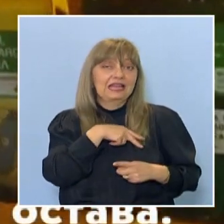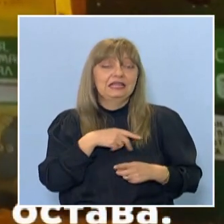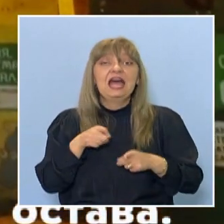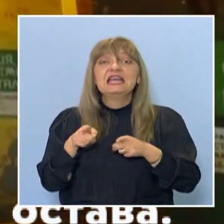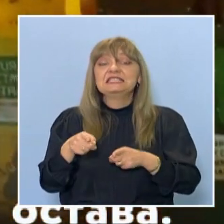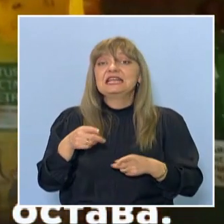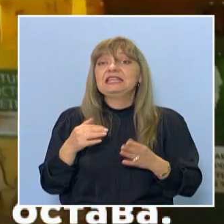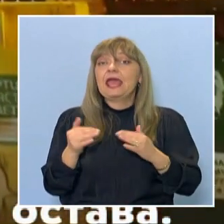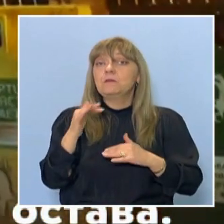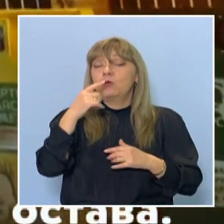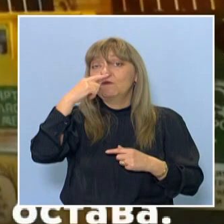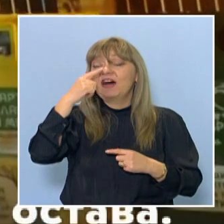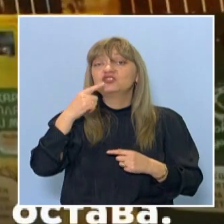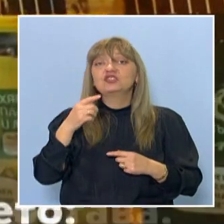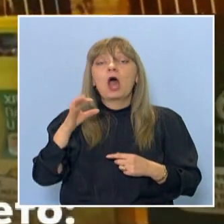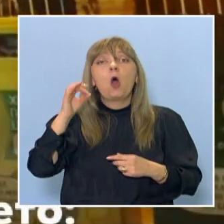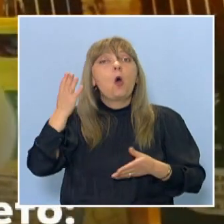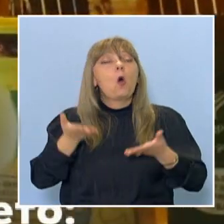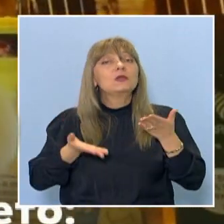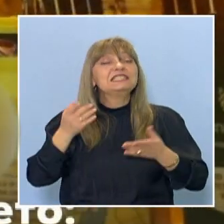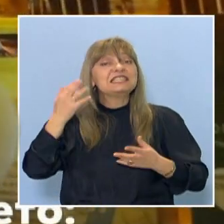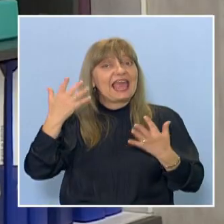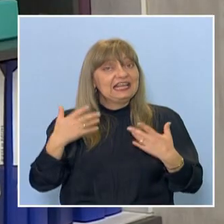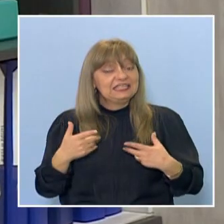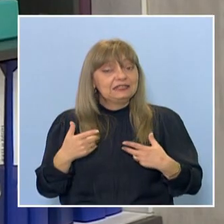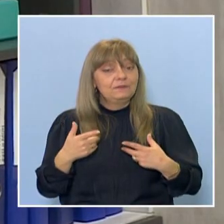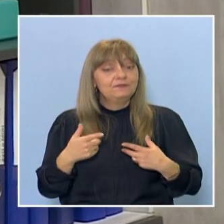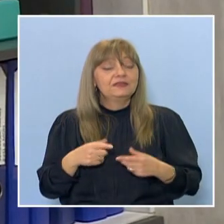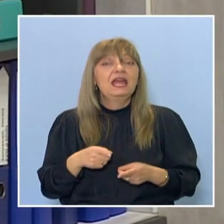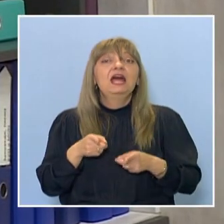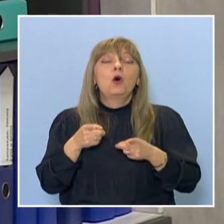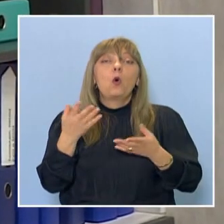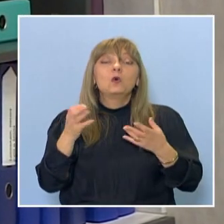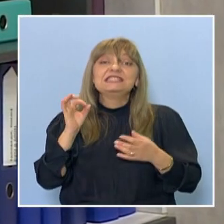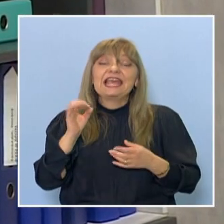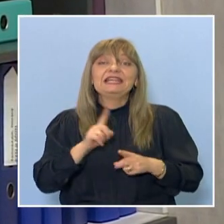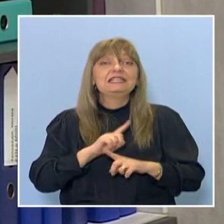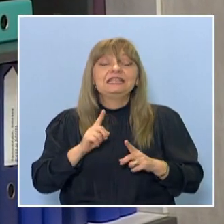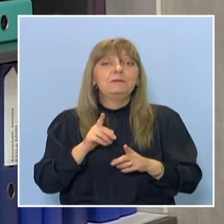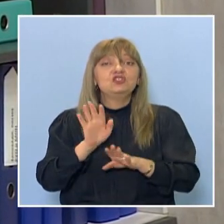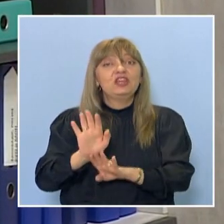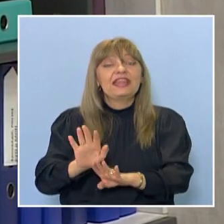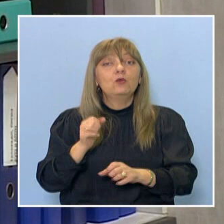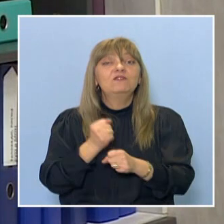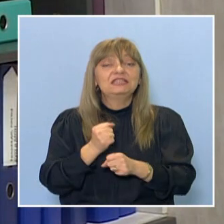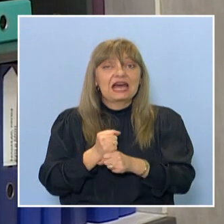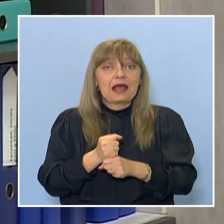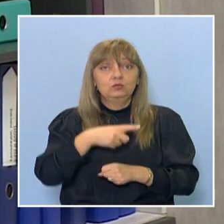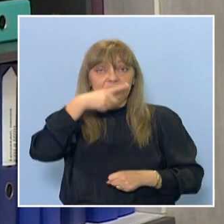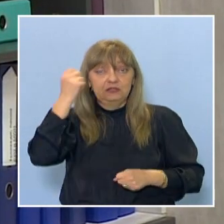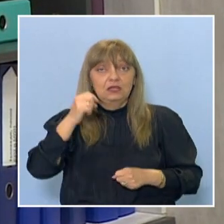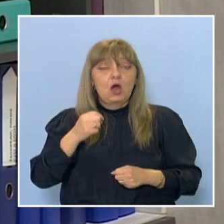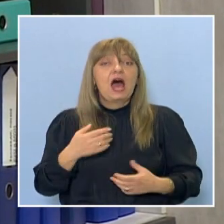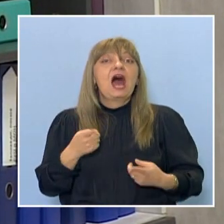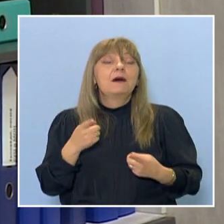оценката за неговата позиция. Оценена беше не сега работа, неговия труд, а беше оценена отношението му на един млад